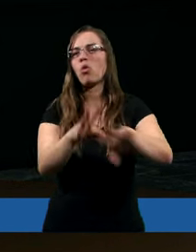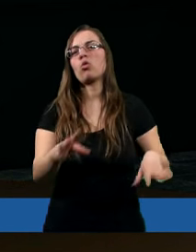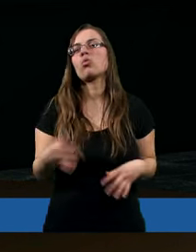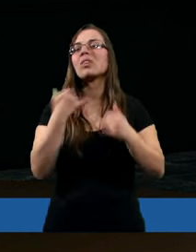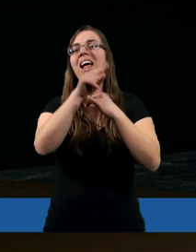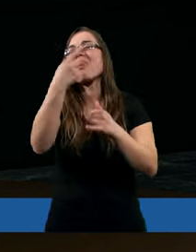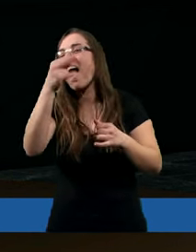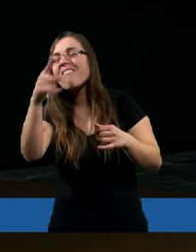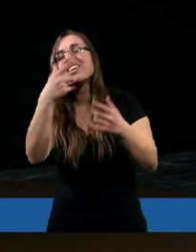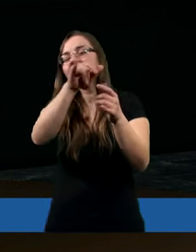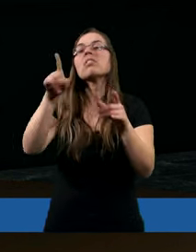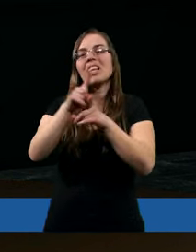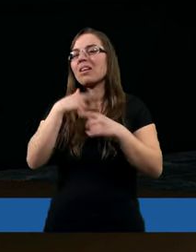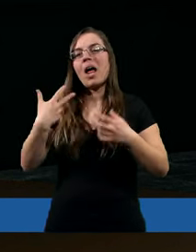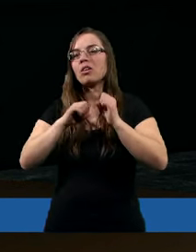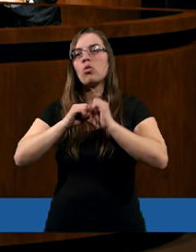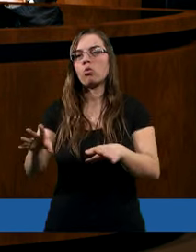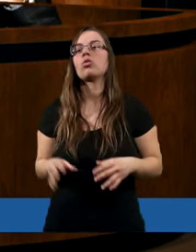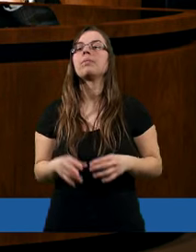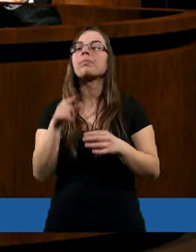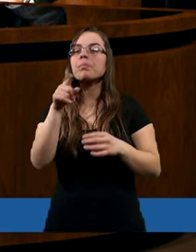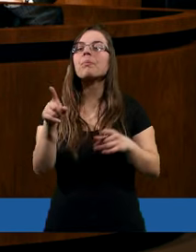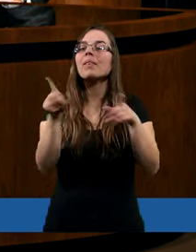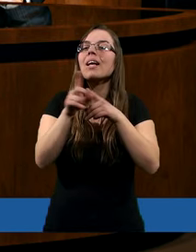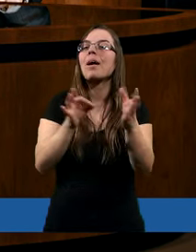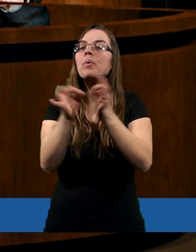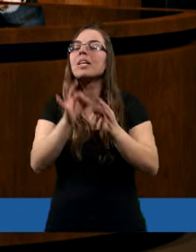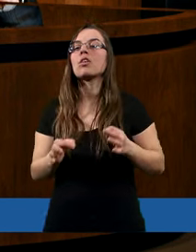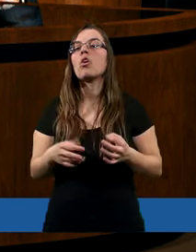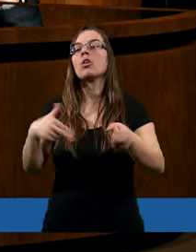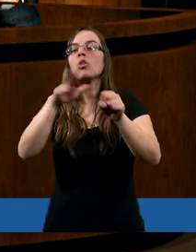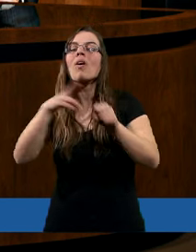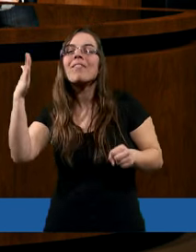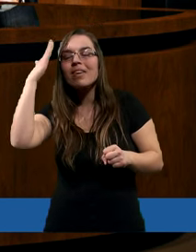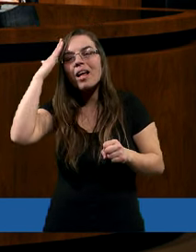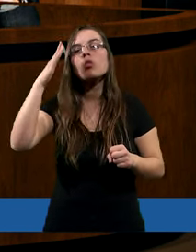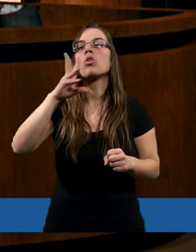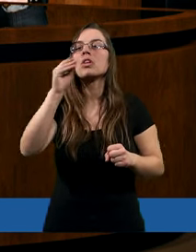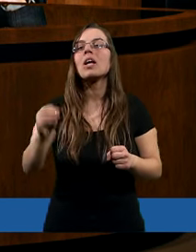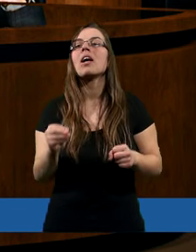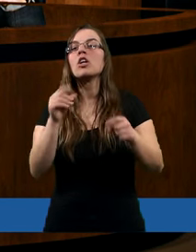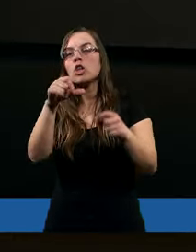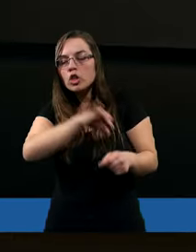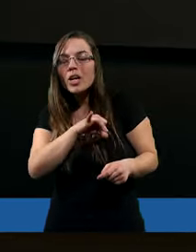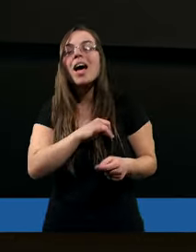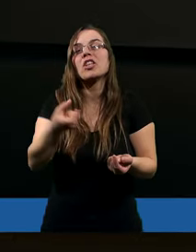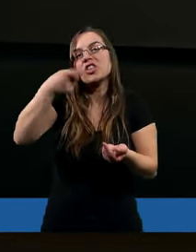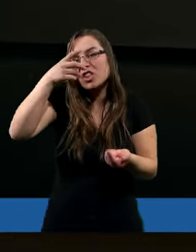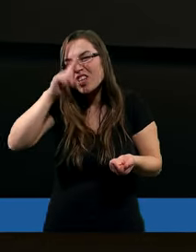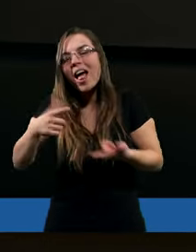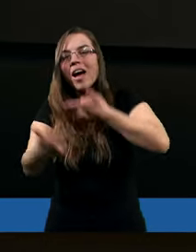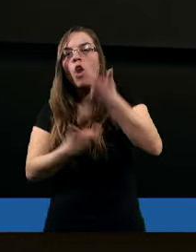Z kolei właśnie możemy też jakby patrzeć na takie historie na przykład jak Judasza, tak? Który wiedząc o tym, kim jest Jezus, Chrystus,